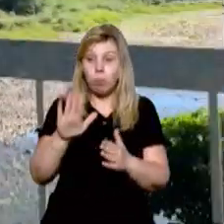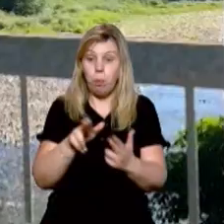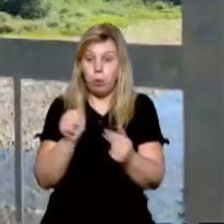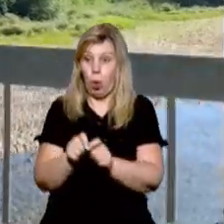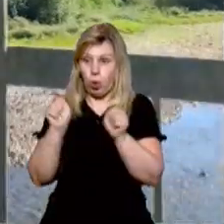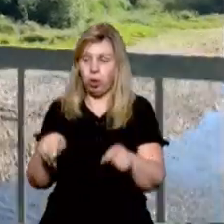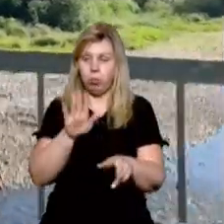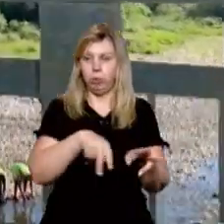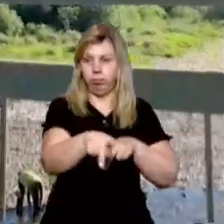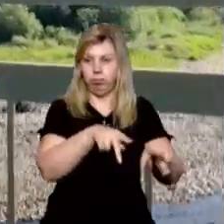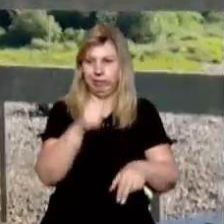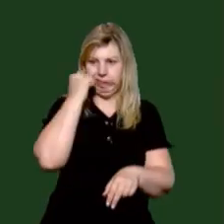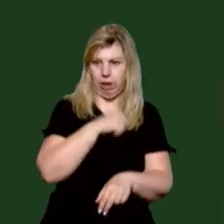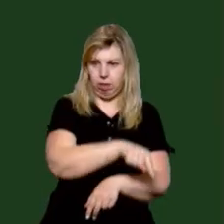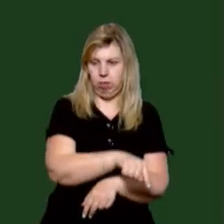буде пішохідним.